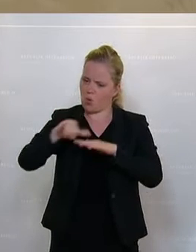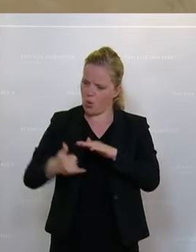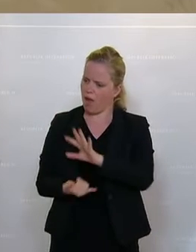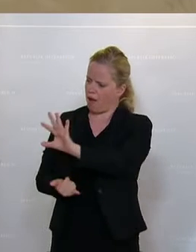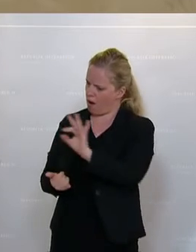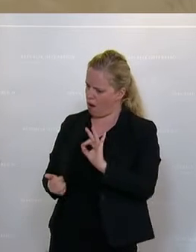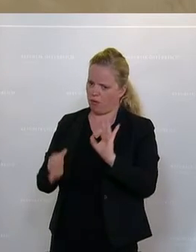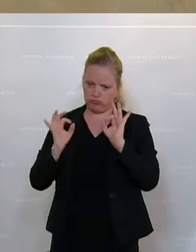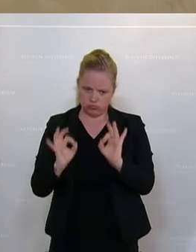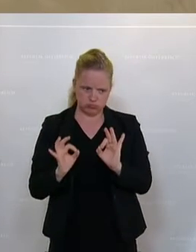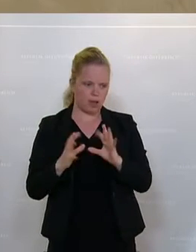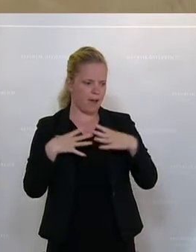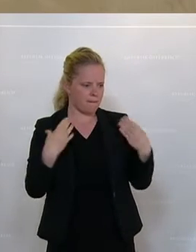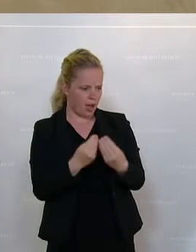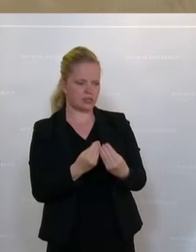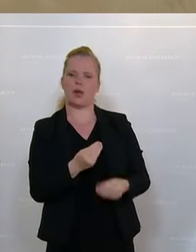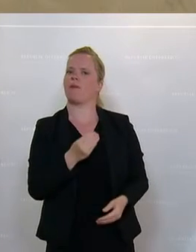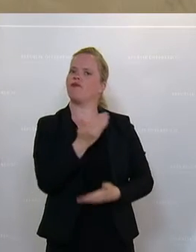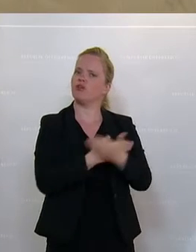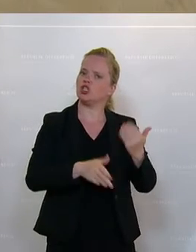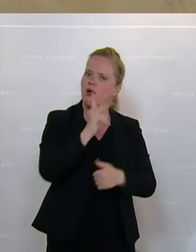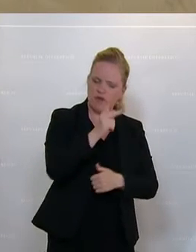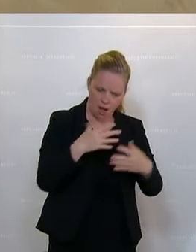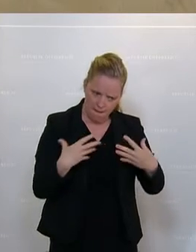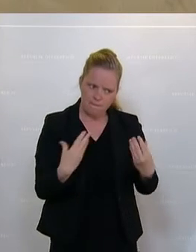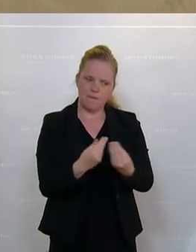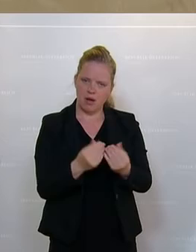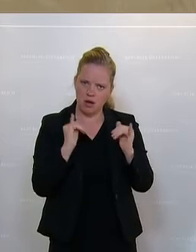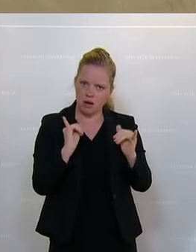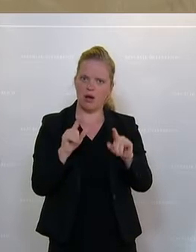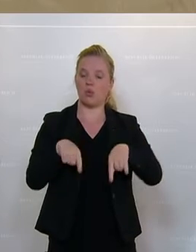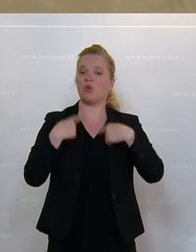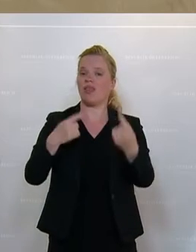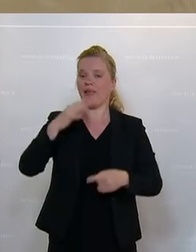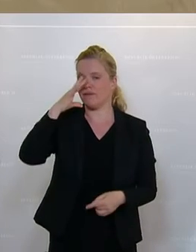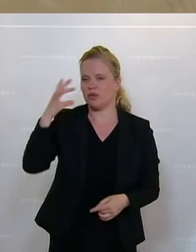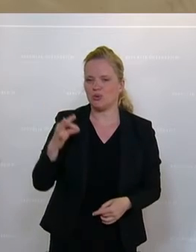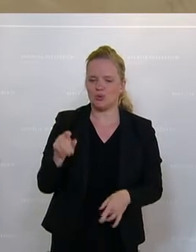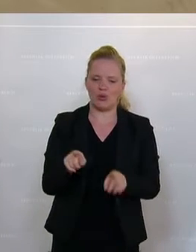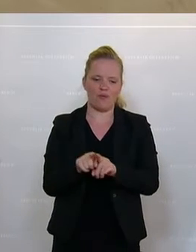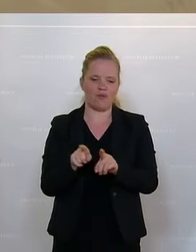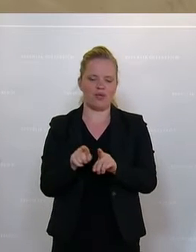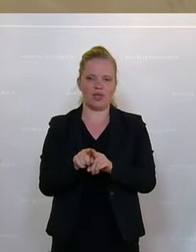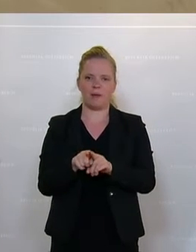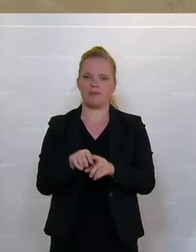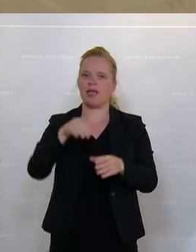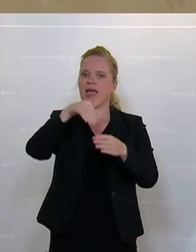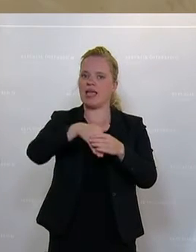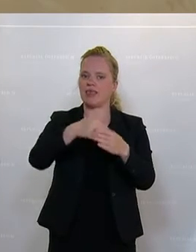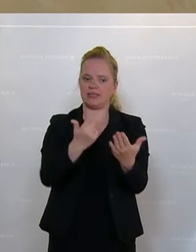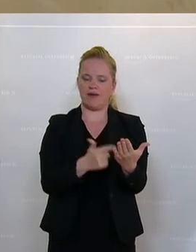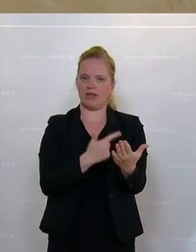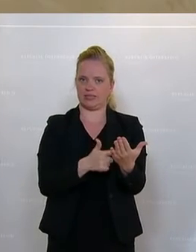zurechtlegt, gemeinsam mit der Wirtschaftskammer, und im Grunde genommen versucht, quasi ein Inhaltsverzeichnis von